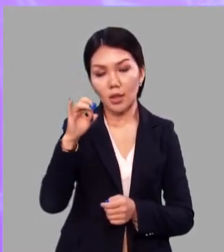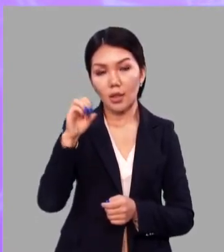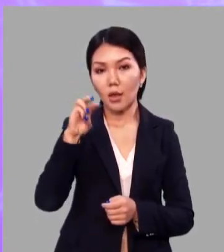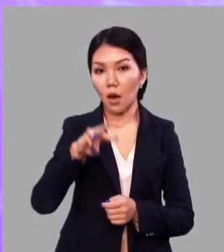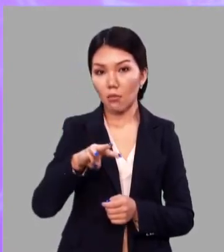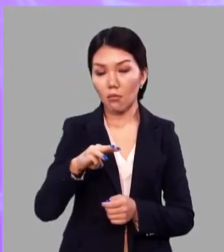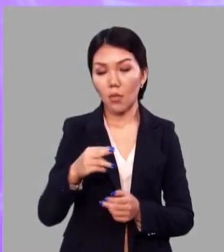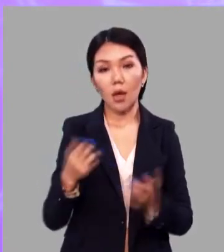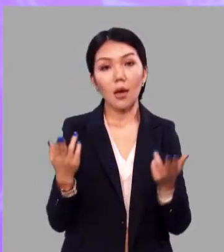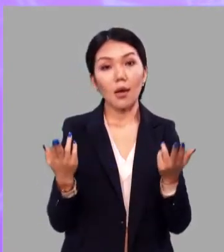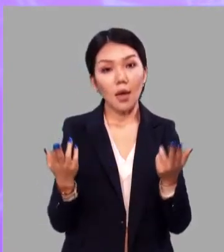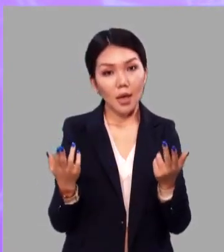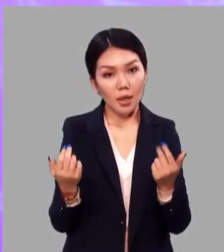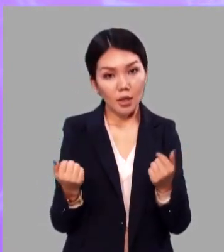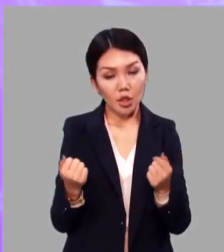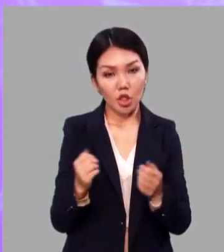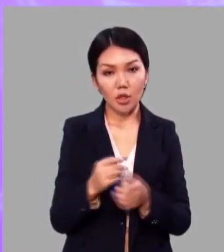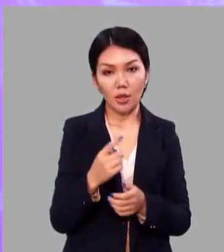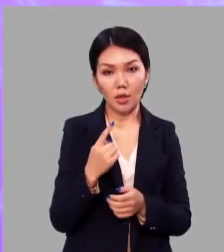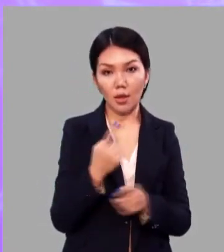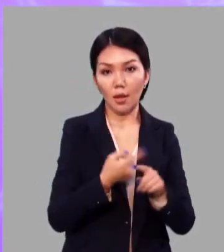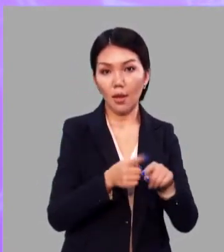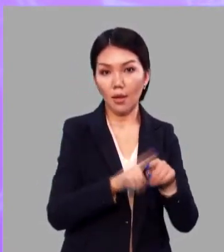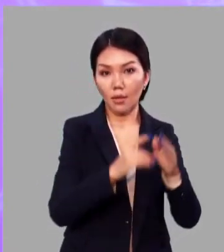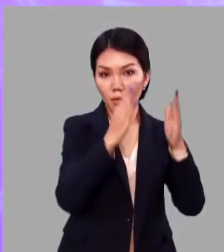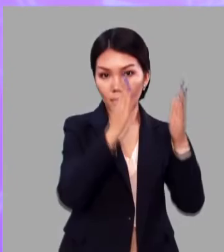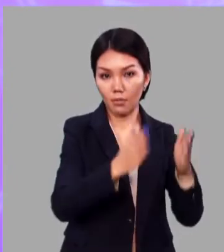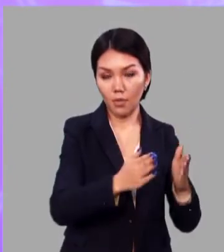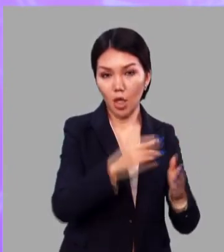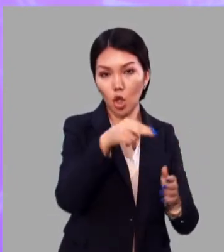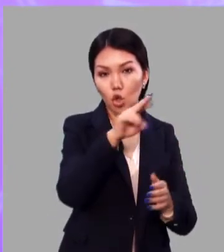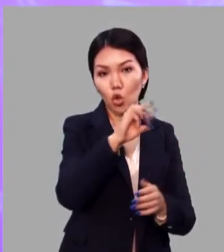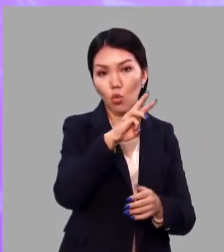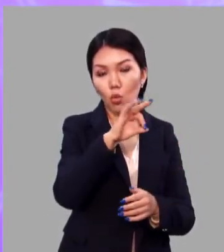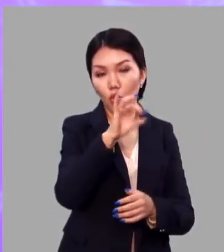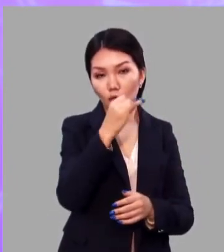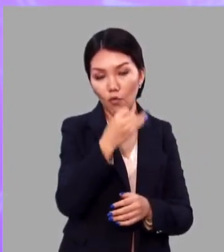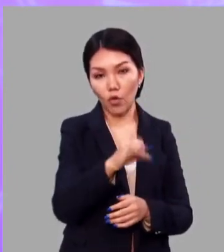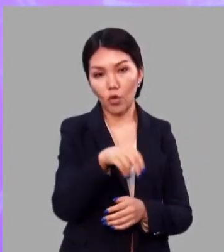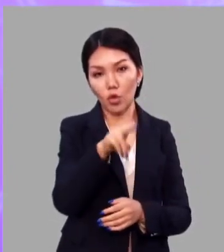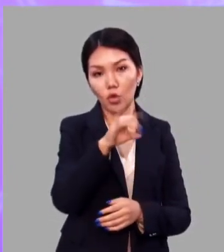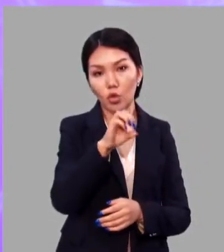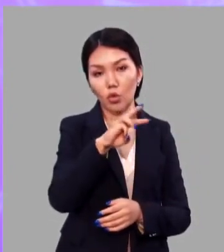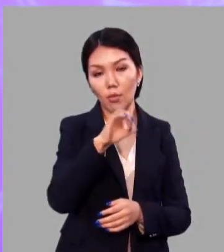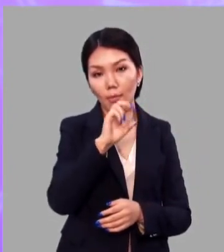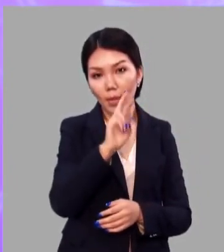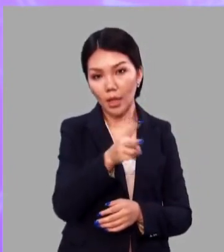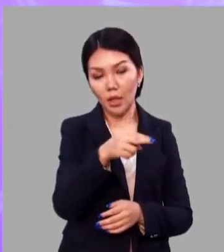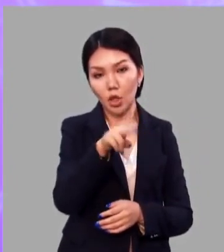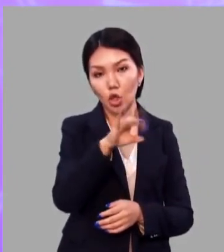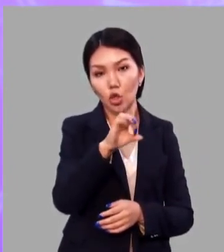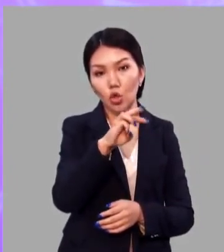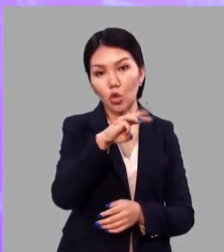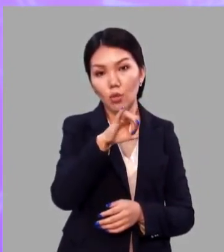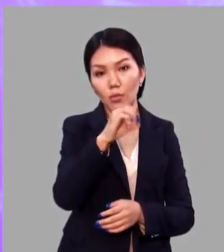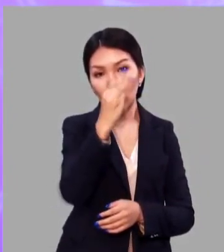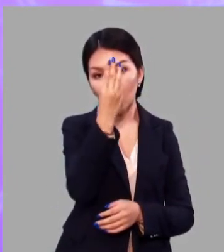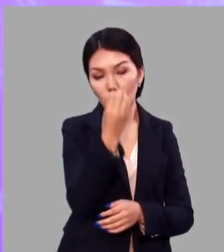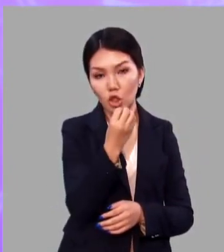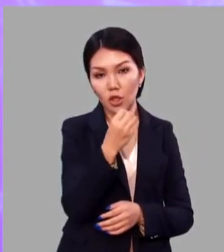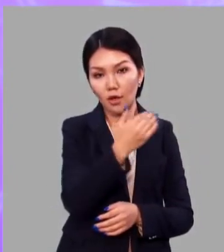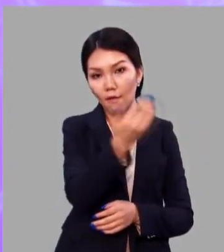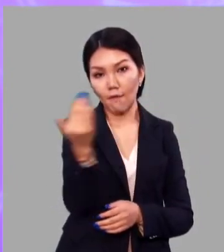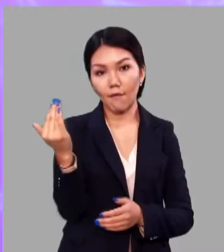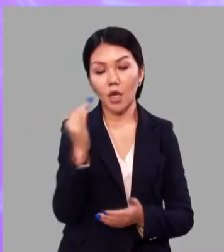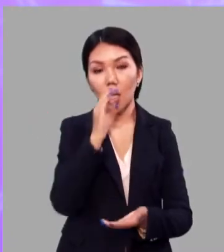храм. Конечно, это домовой, домик, домище.